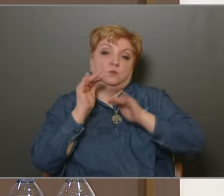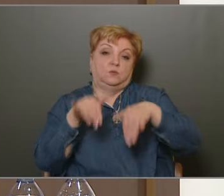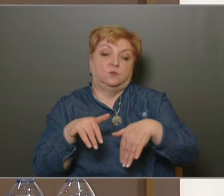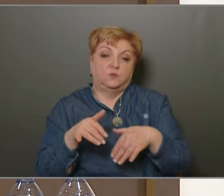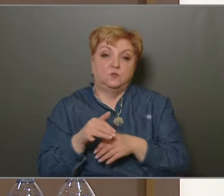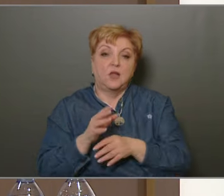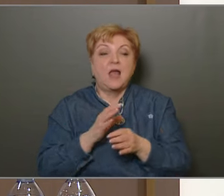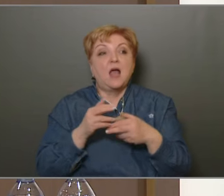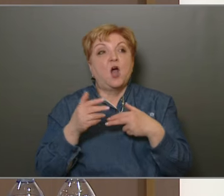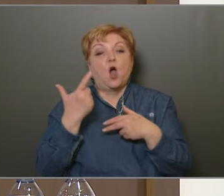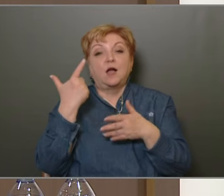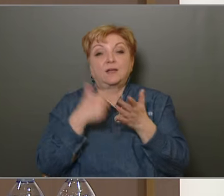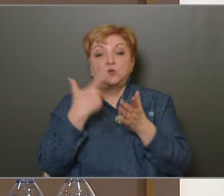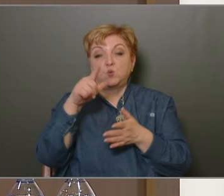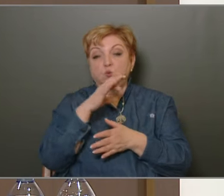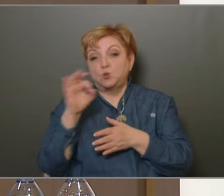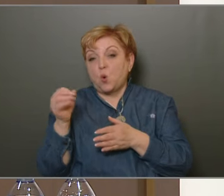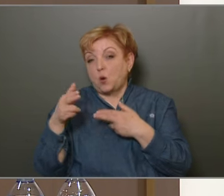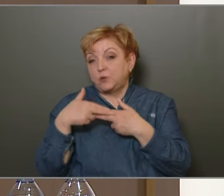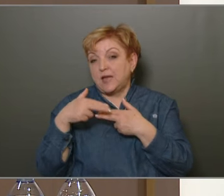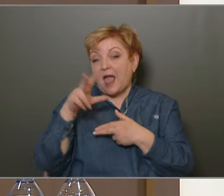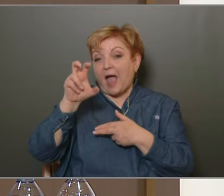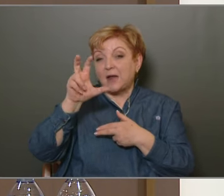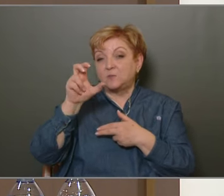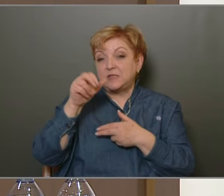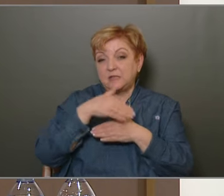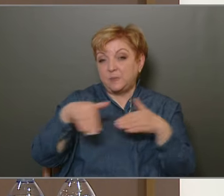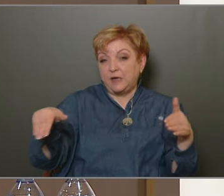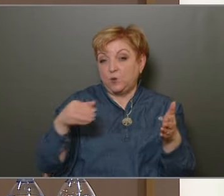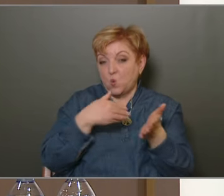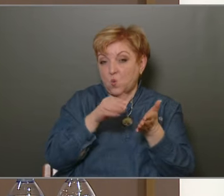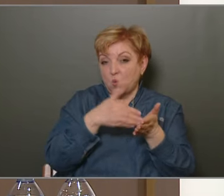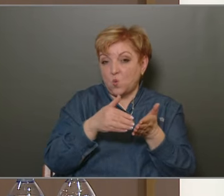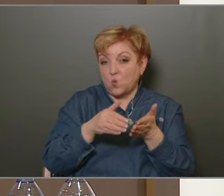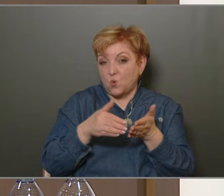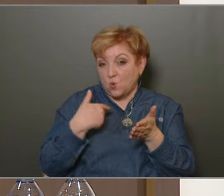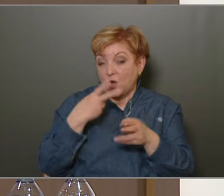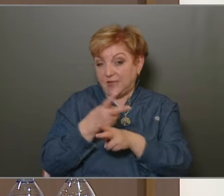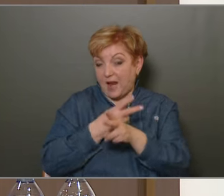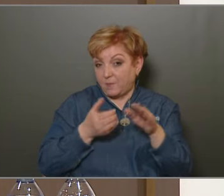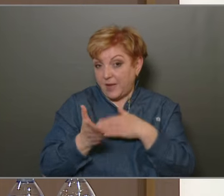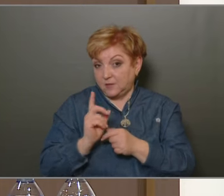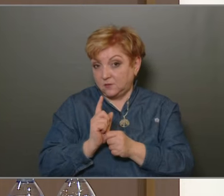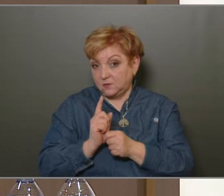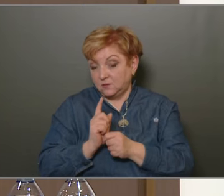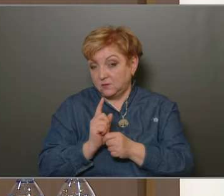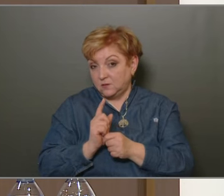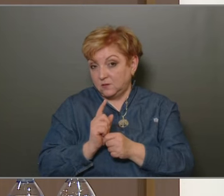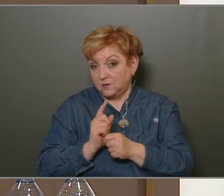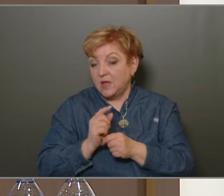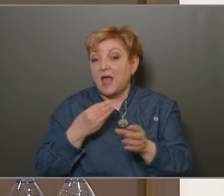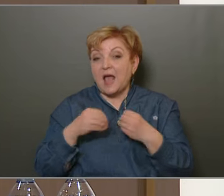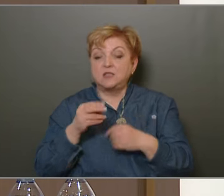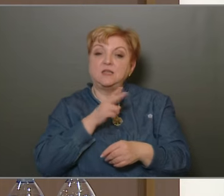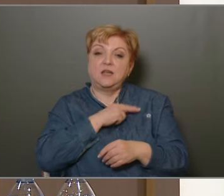2020-tól számoljuk, akkor ez közel 300 millió forint az, amit az iskolákra így költöttünk, az állam helyett. Azt gondolom, hogy ezt